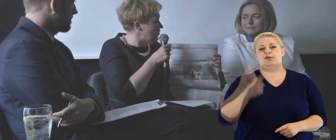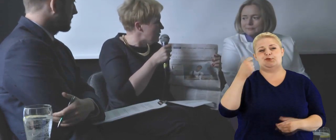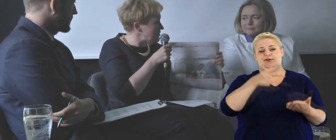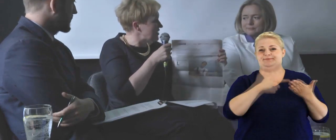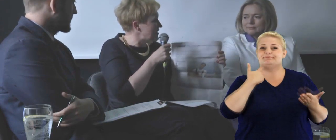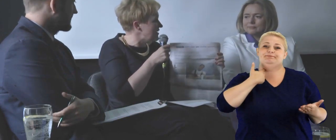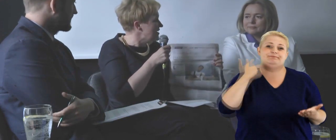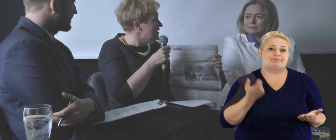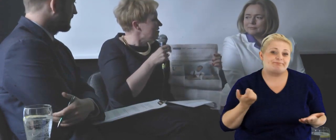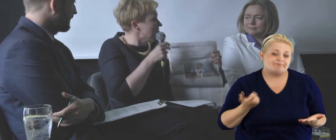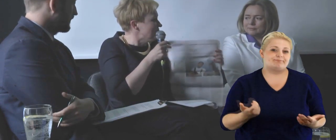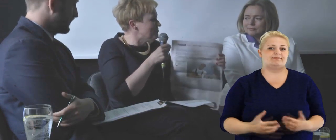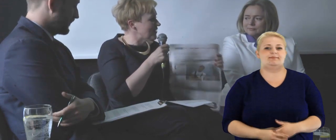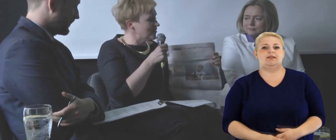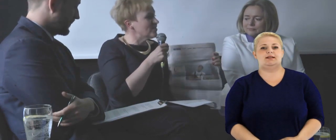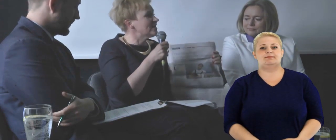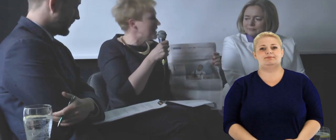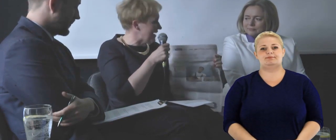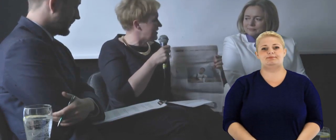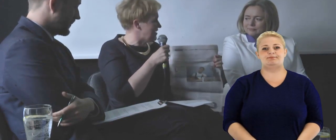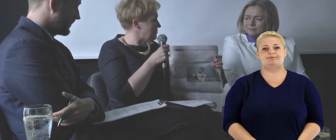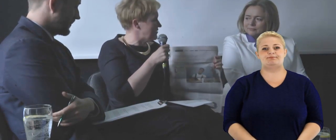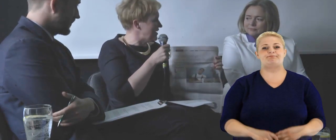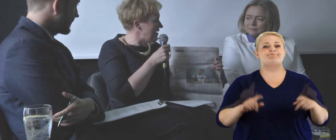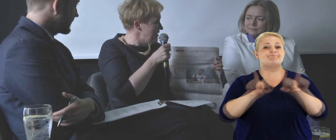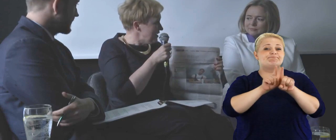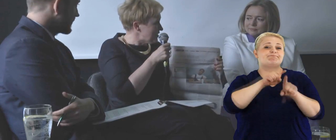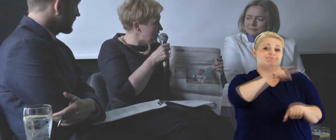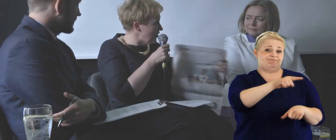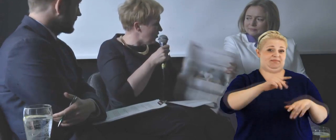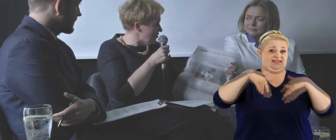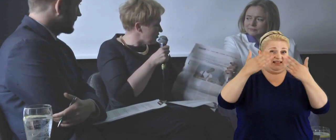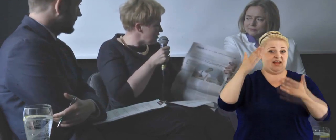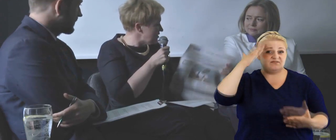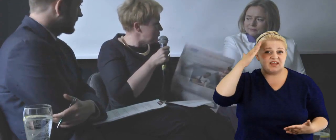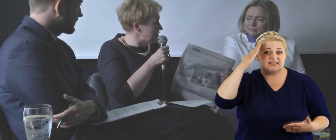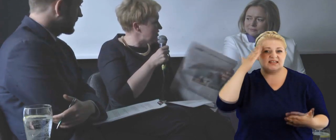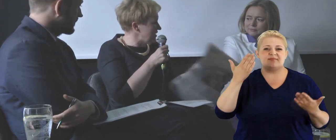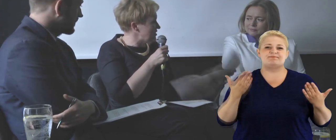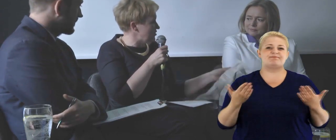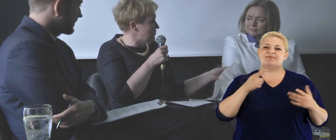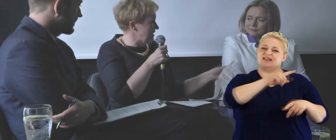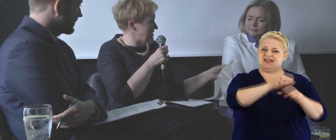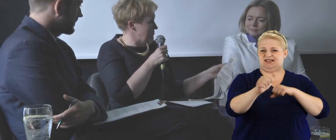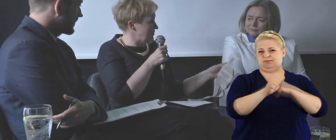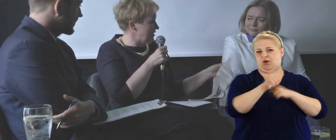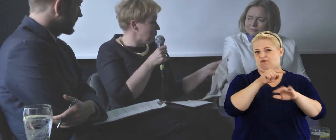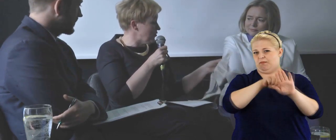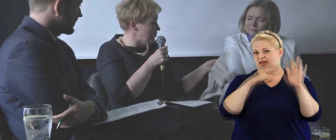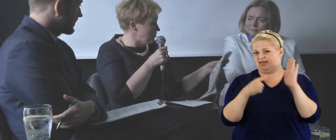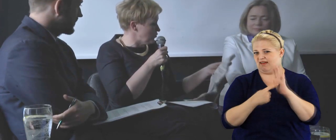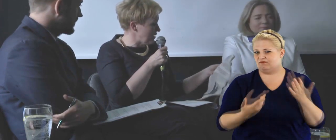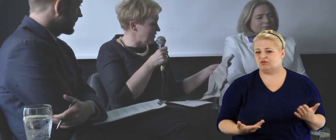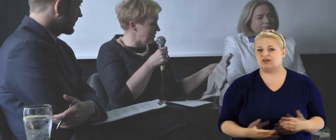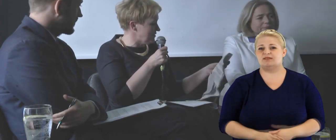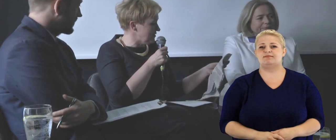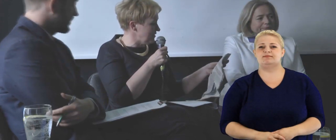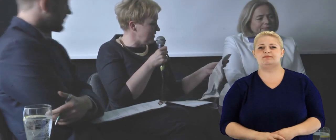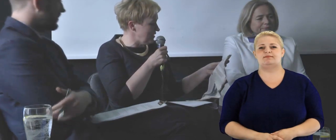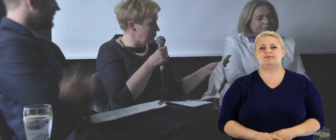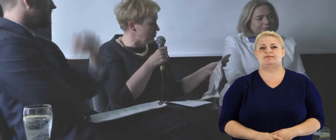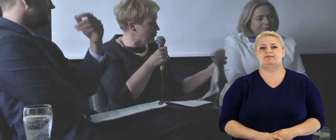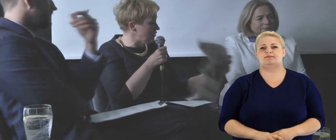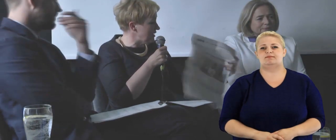Znaczy ośmiesza. On ma być taki, no taki lekki, prawda, tylko to też nie przyczynia się do wiedzy, prawda, bo nie szukamy